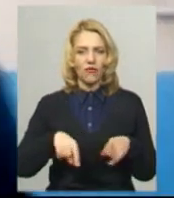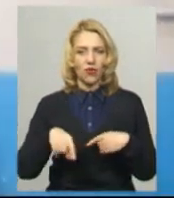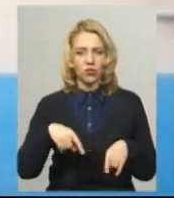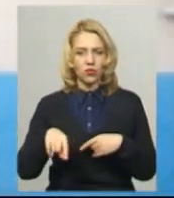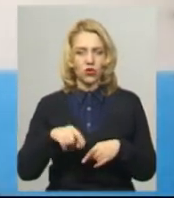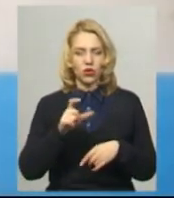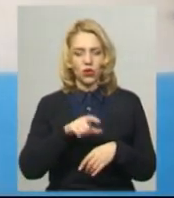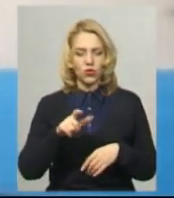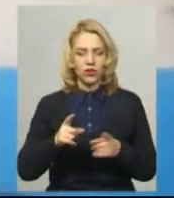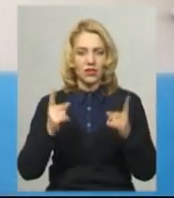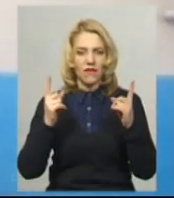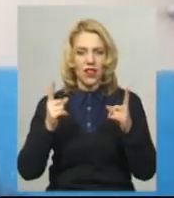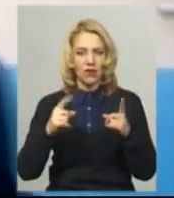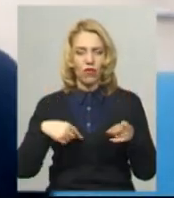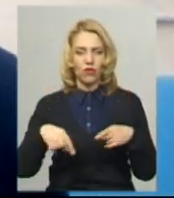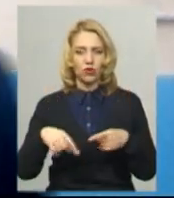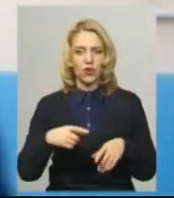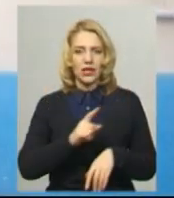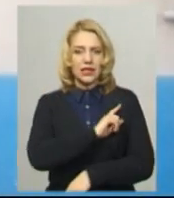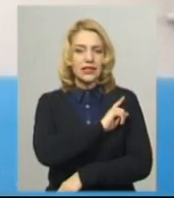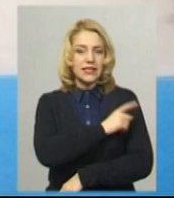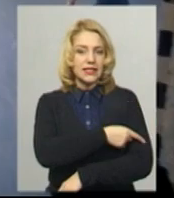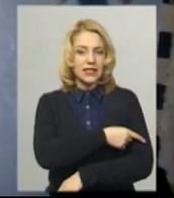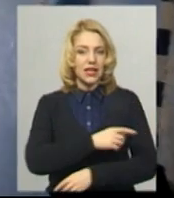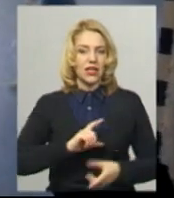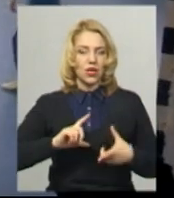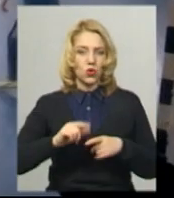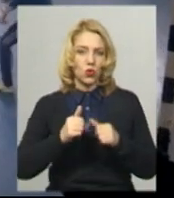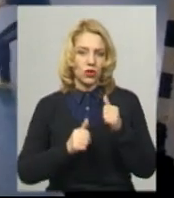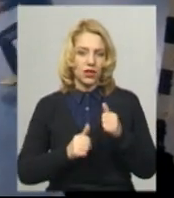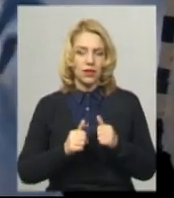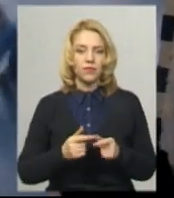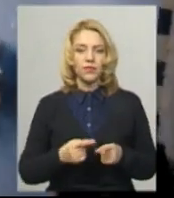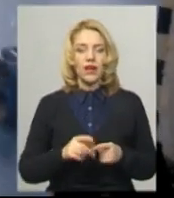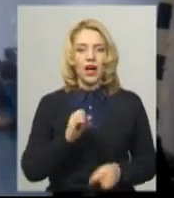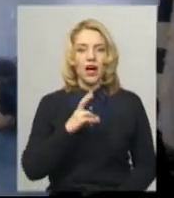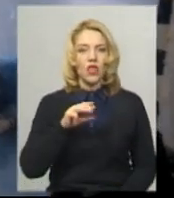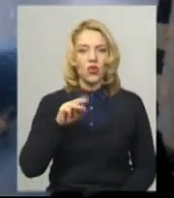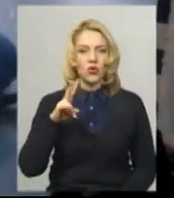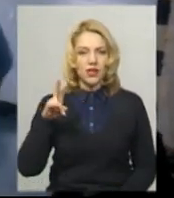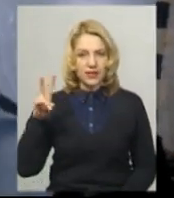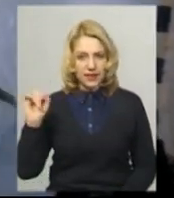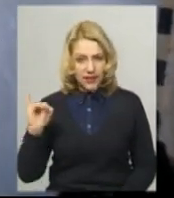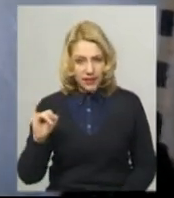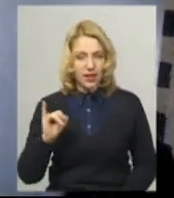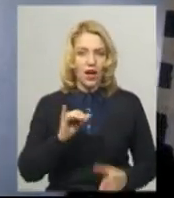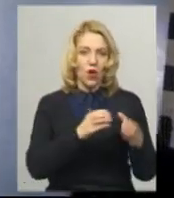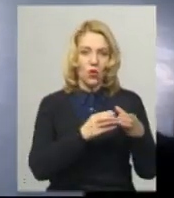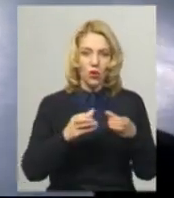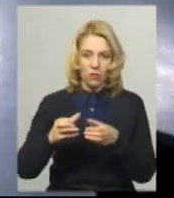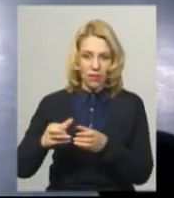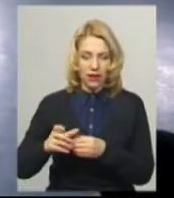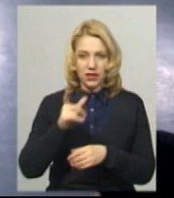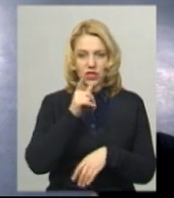футболу. Досить такий сильний турнір. Антонінські команди, розповідає упорядник турніру Віктори Жук, часу на